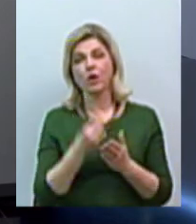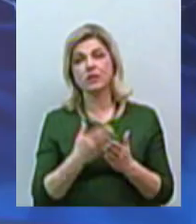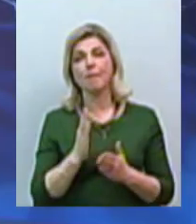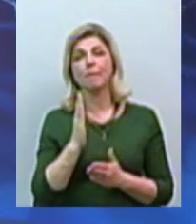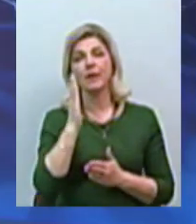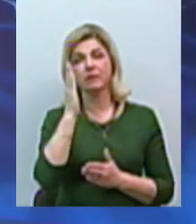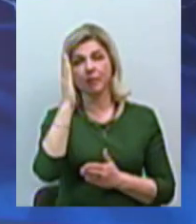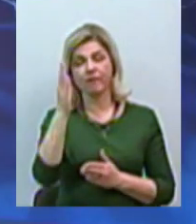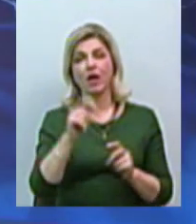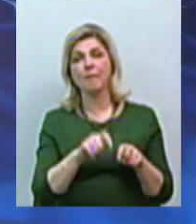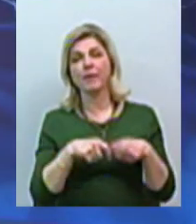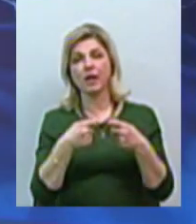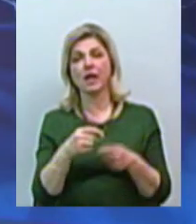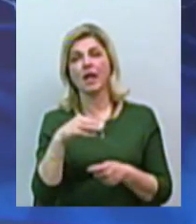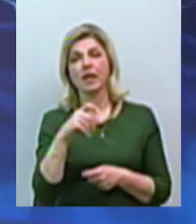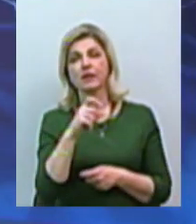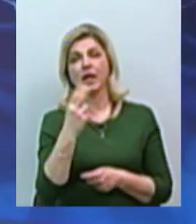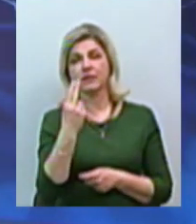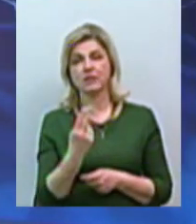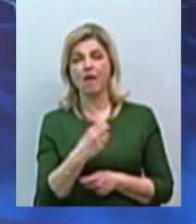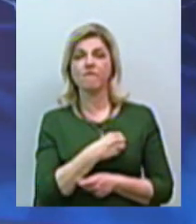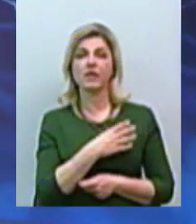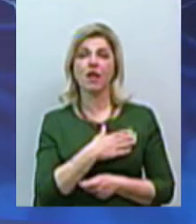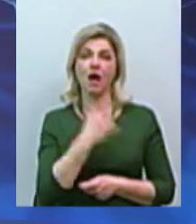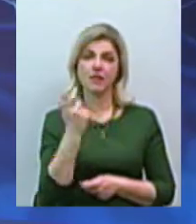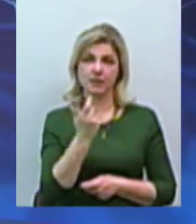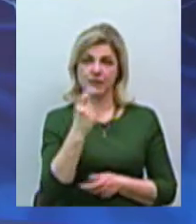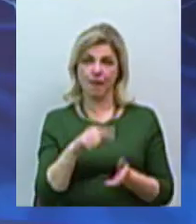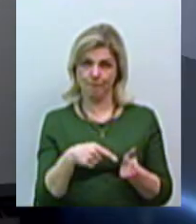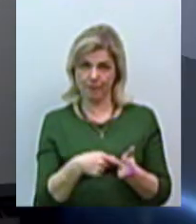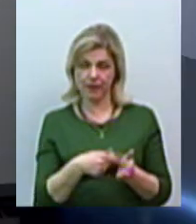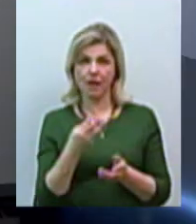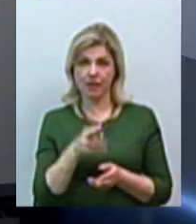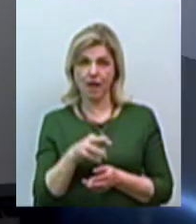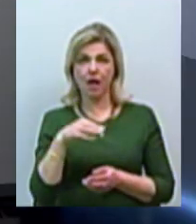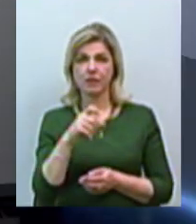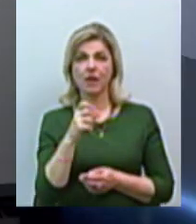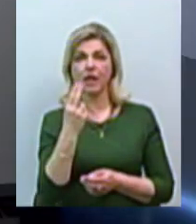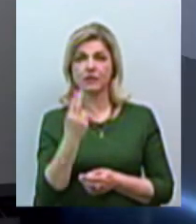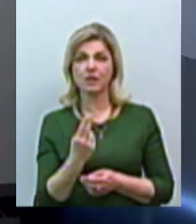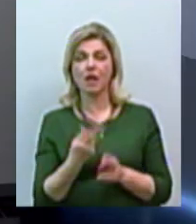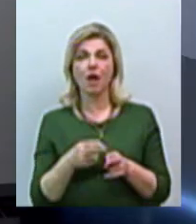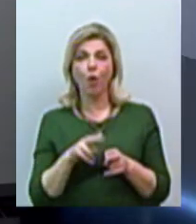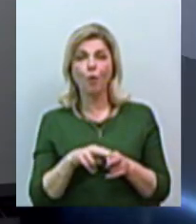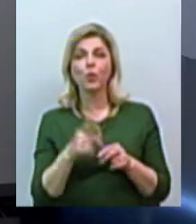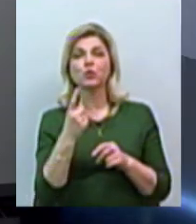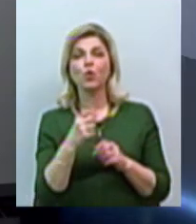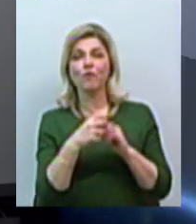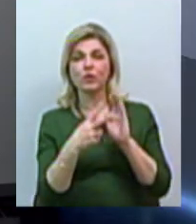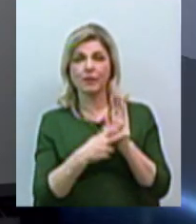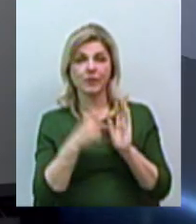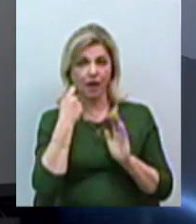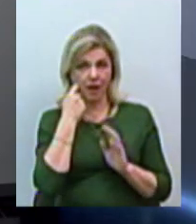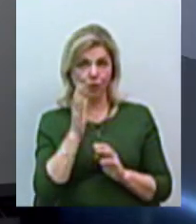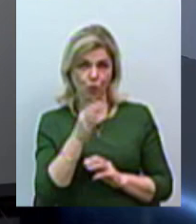передачі ПРАД «Миколаївська ТЕЦ» у власність міста? Для ТЕЦ, якому 118 років, це буде краще